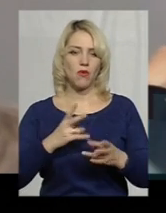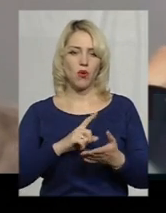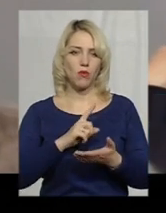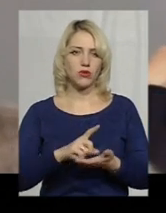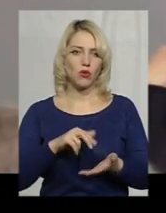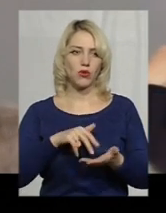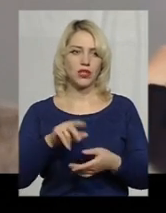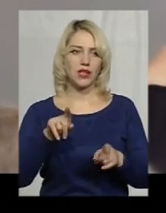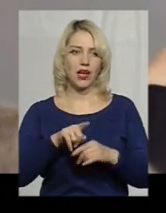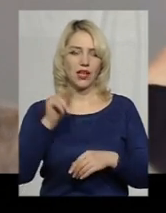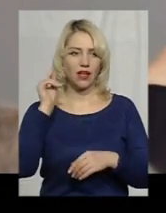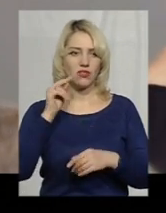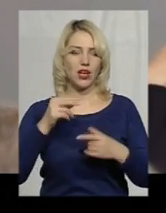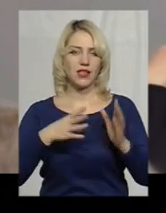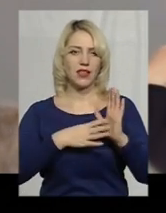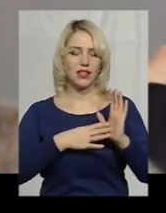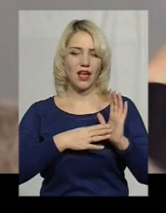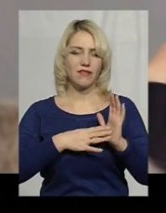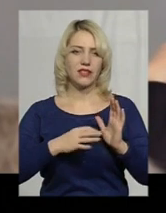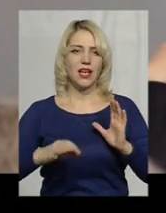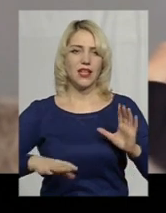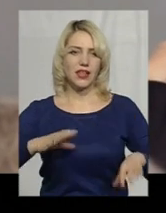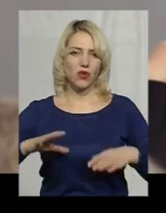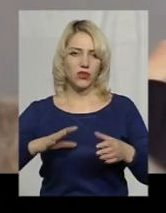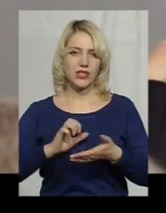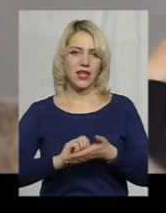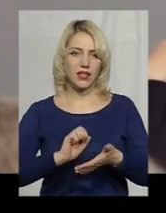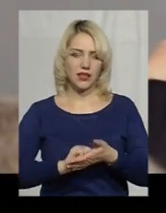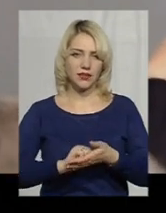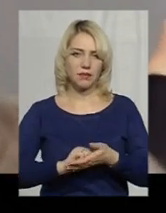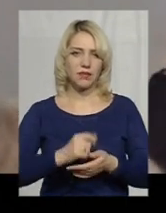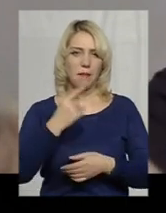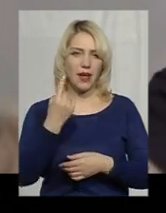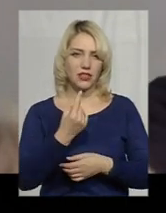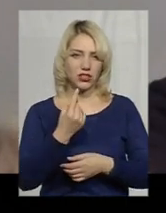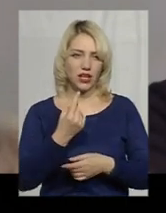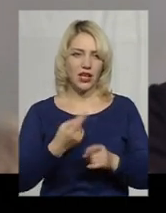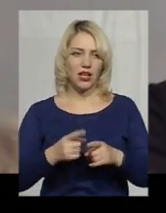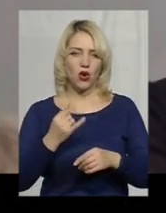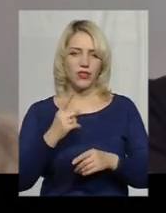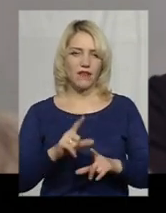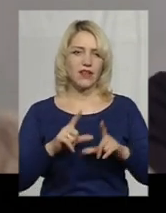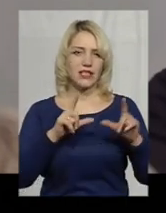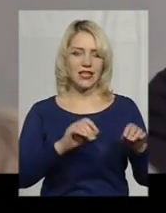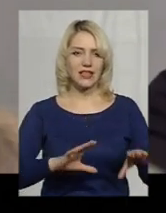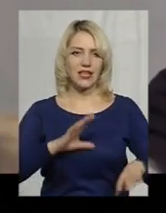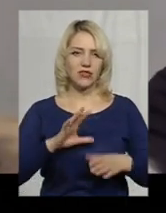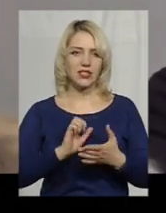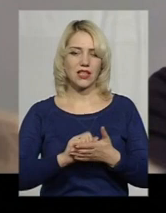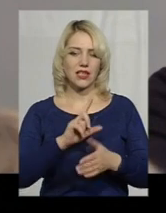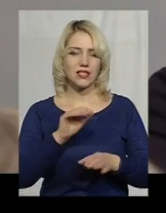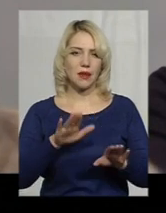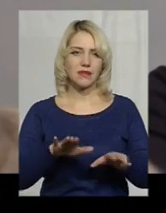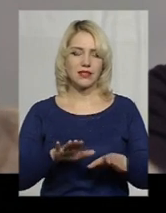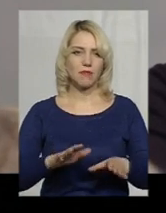пройти таке навчання. Дев'ять аудиторних тренінгових занять. Перше, одне виїзне тренінгове заняття за місцем